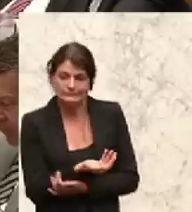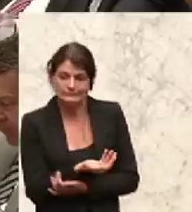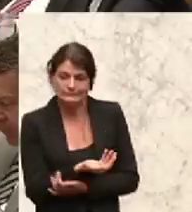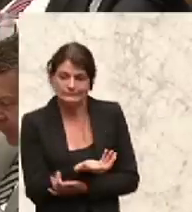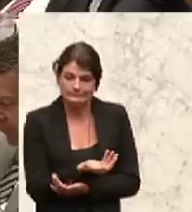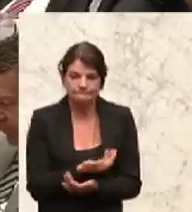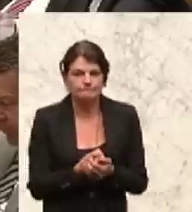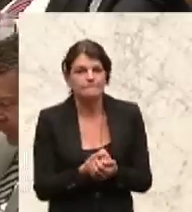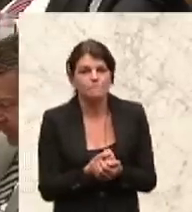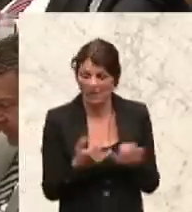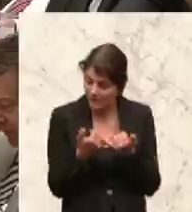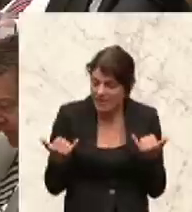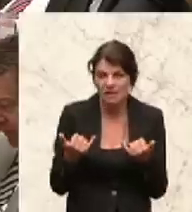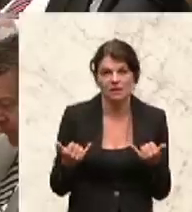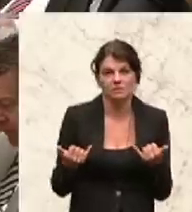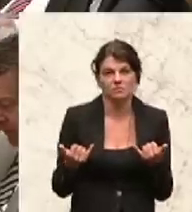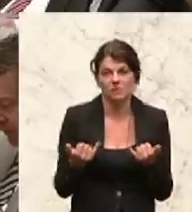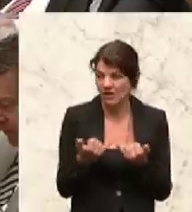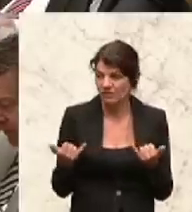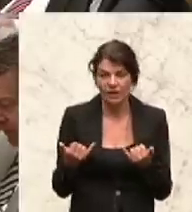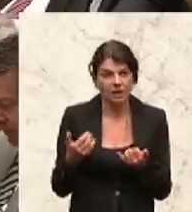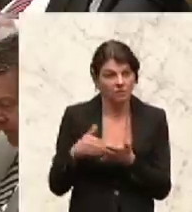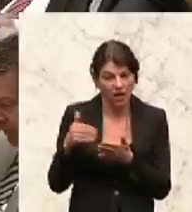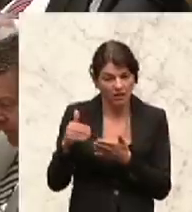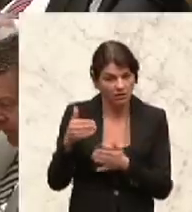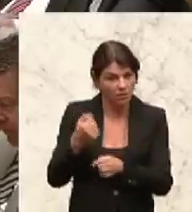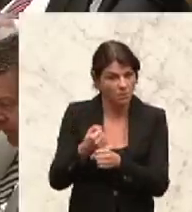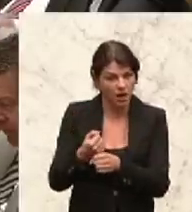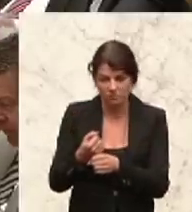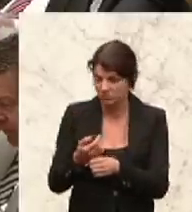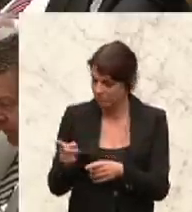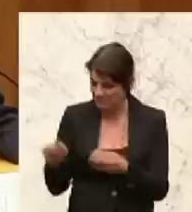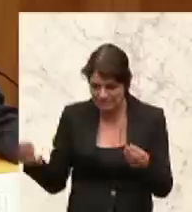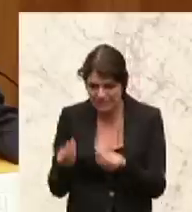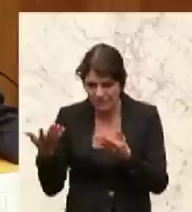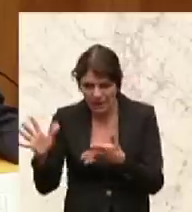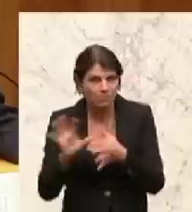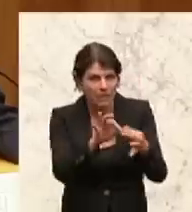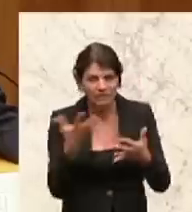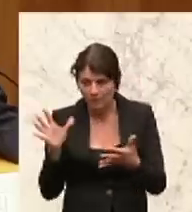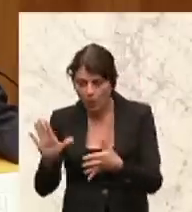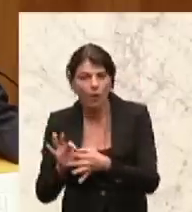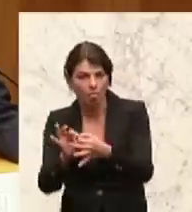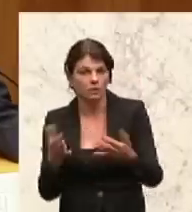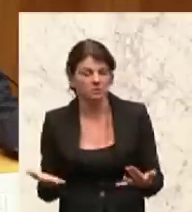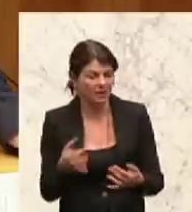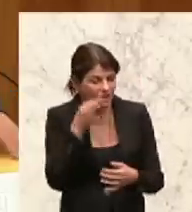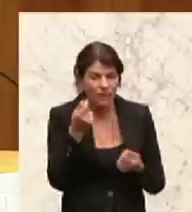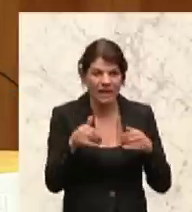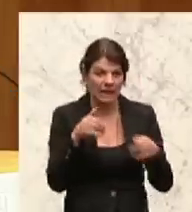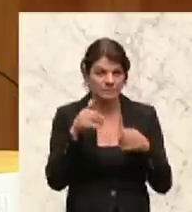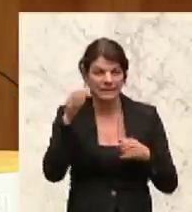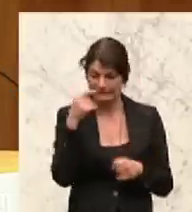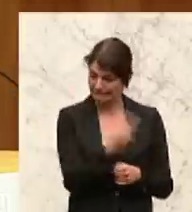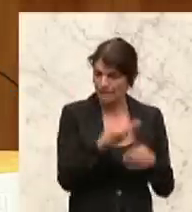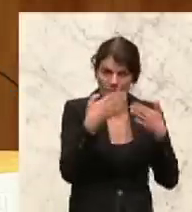weiteren Zuordnung dieser ganzen Angelegenheit. Frau Finanzministerin, Sie selber haben im Dezember,